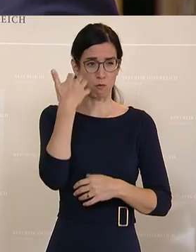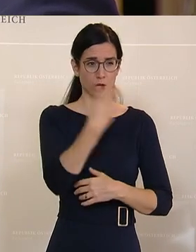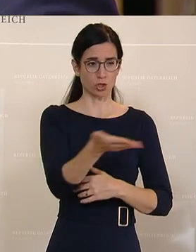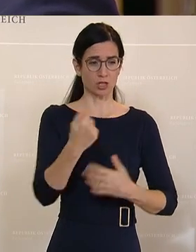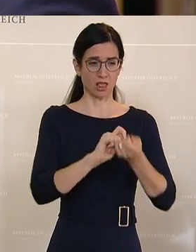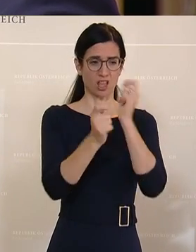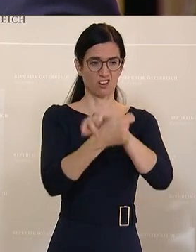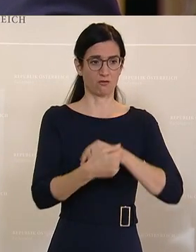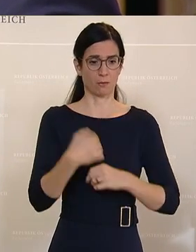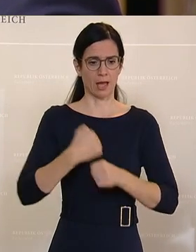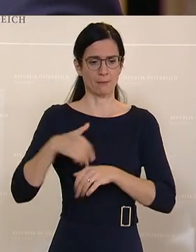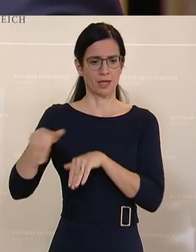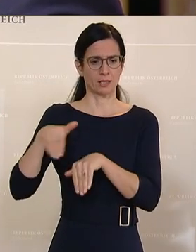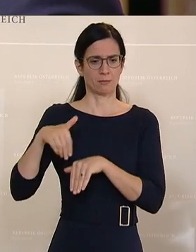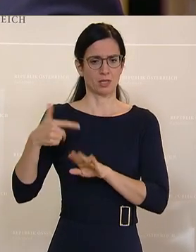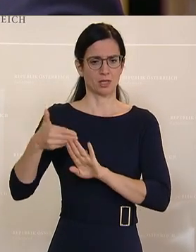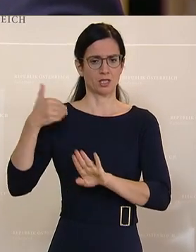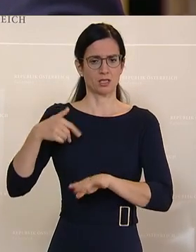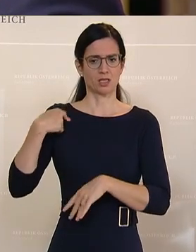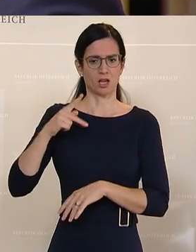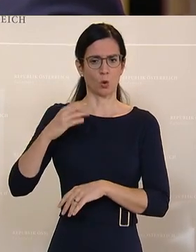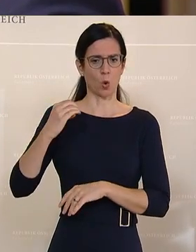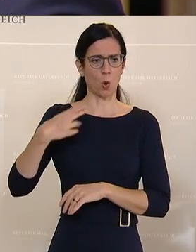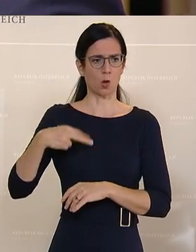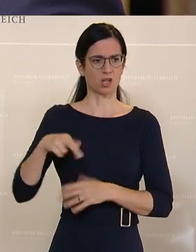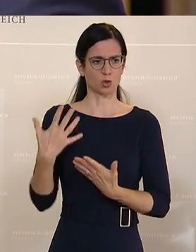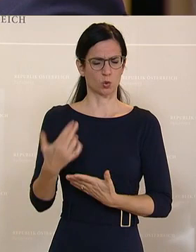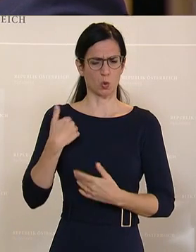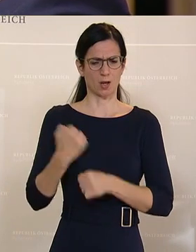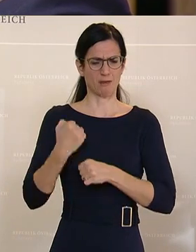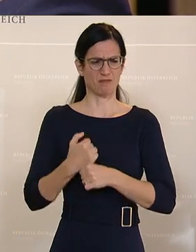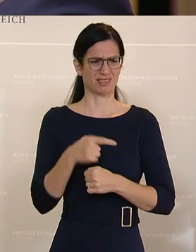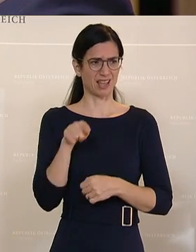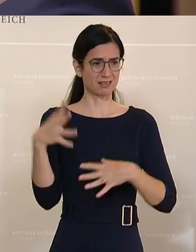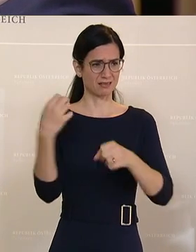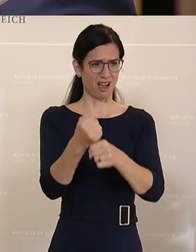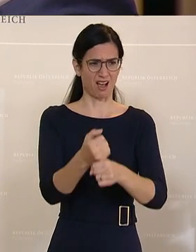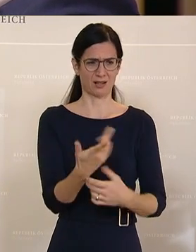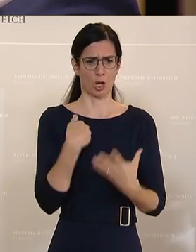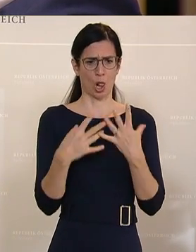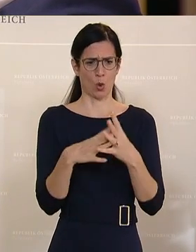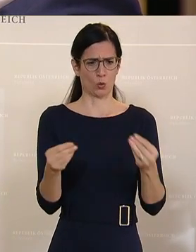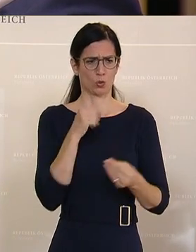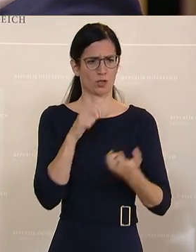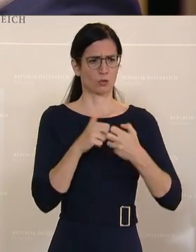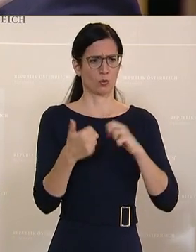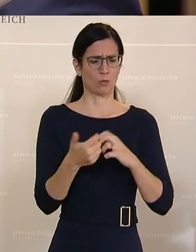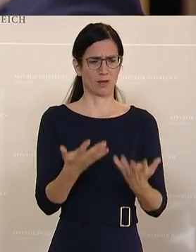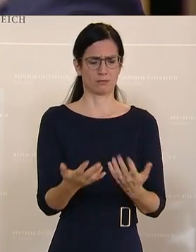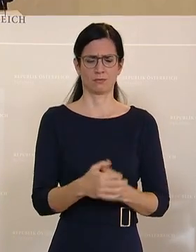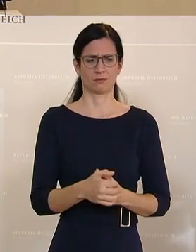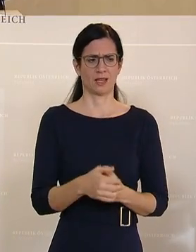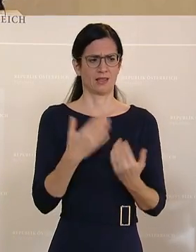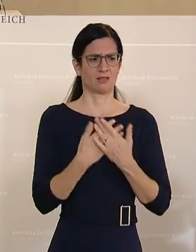Arbeitsminister neben Ihnen bis vor kurzem noch gesessen gemacht hat. Aber das ist doch nichts Nachhaltiges. Das ist doch nicht die Lösung eines Problems. Also ich weiß nicht,